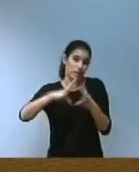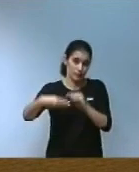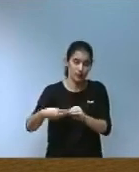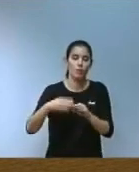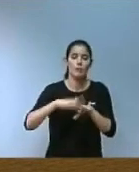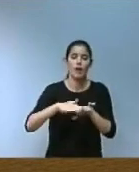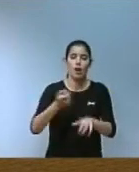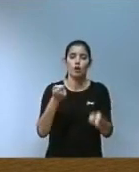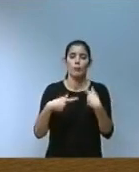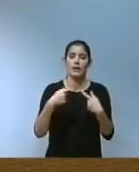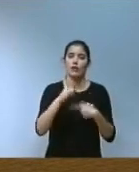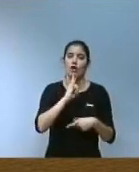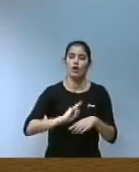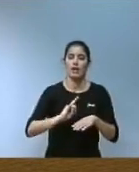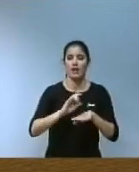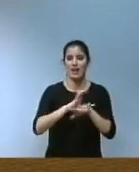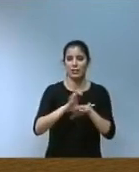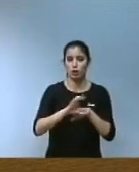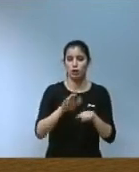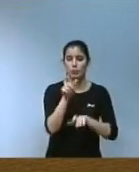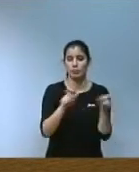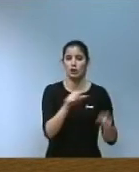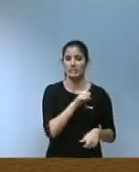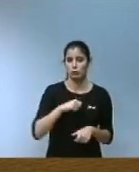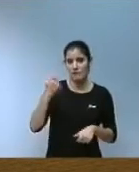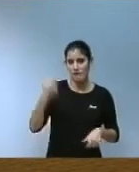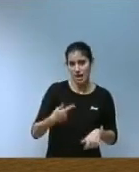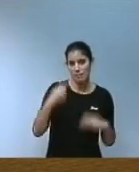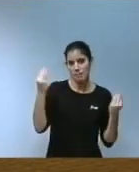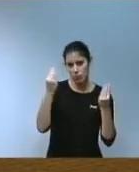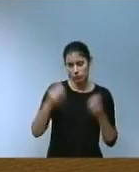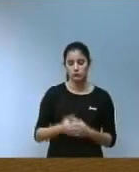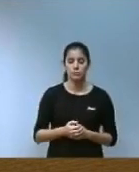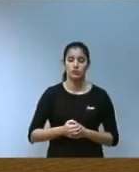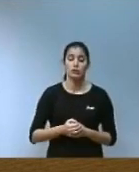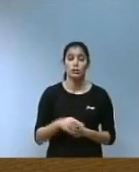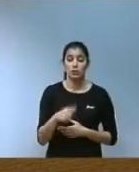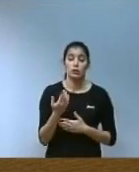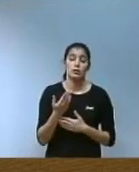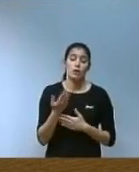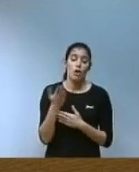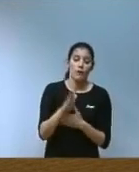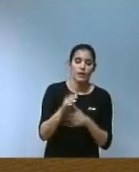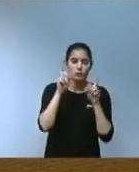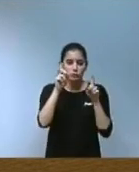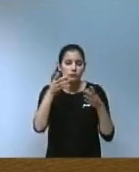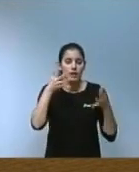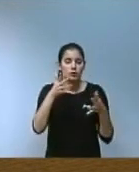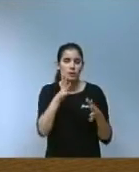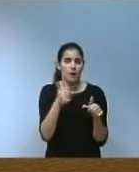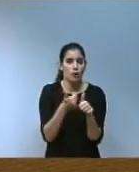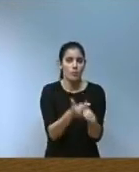electrònic entre les persones autònomes i empresàries oferint-los assessorament formació i acompanyament